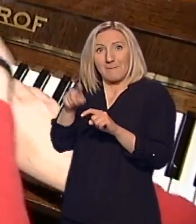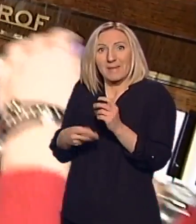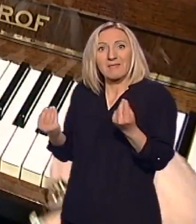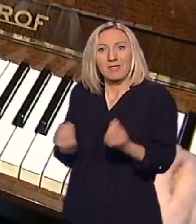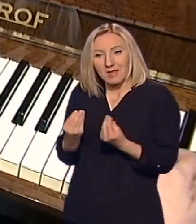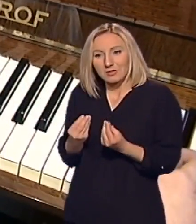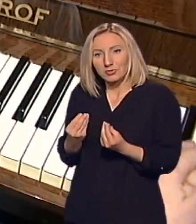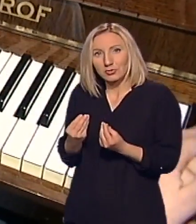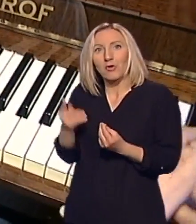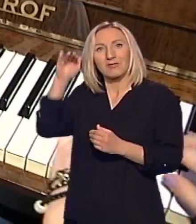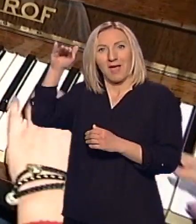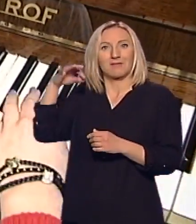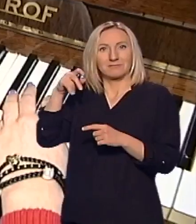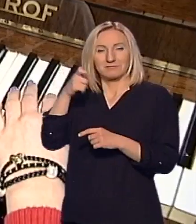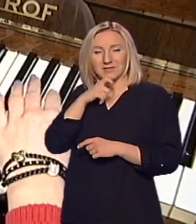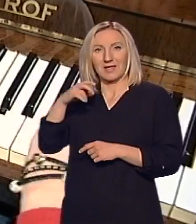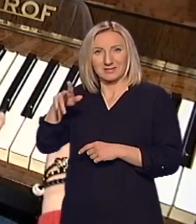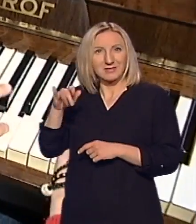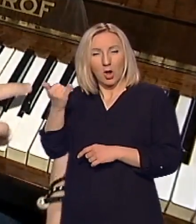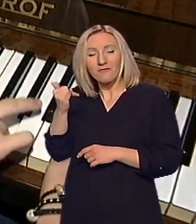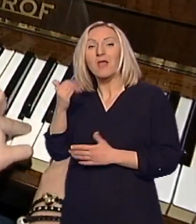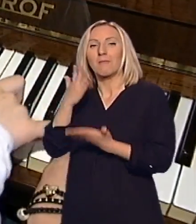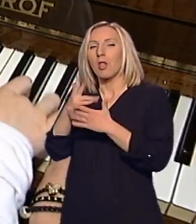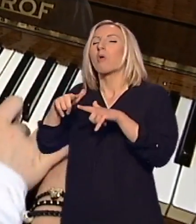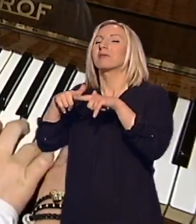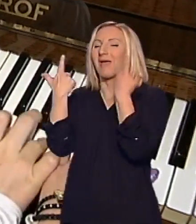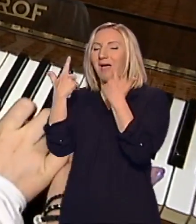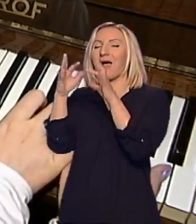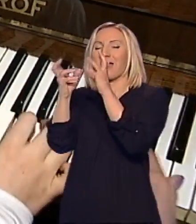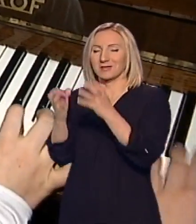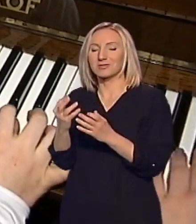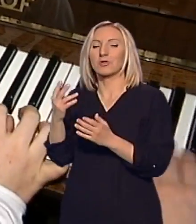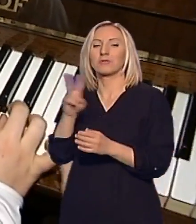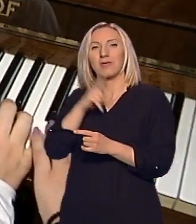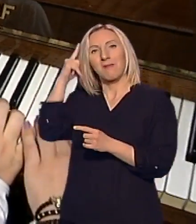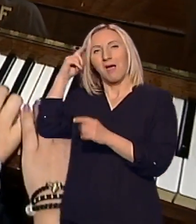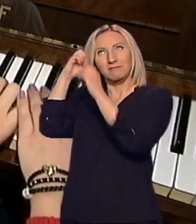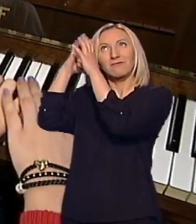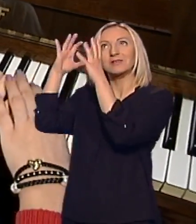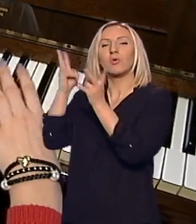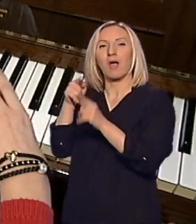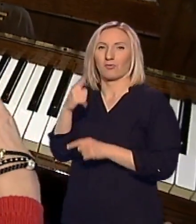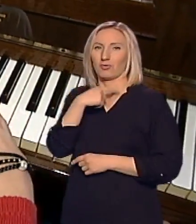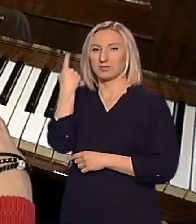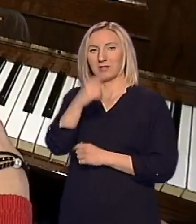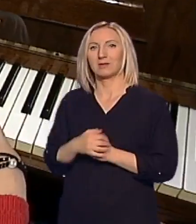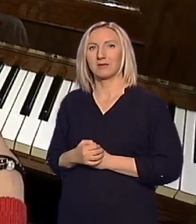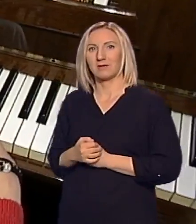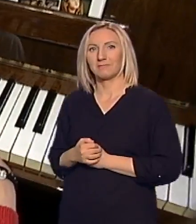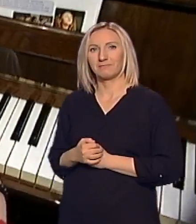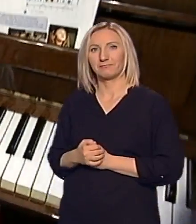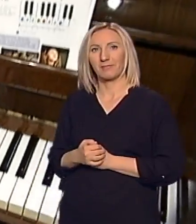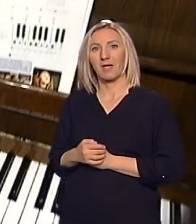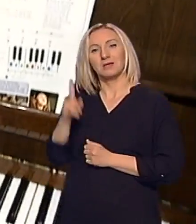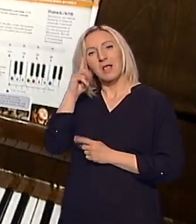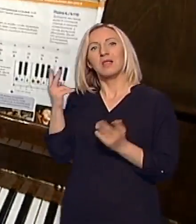da bi to Jovani bilo jasno i da bi imala pravu viziju o tome. Tako da, znala je da neka treba i